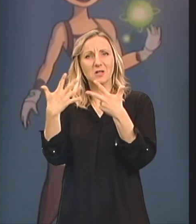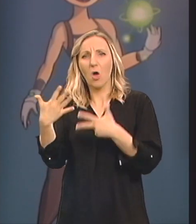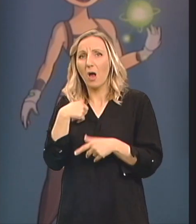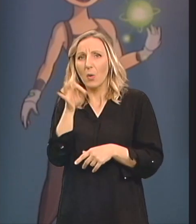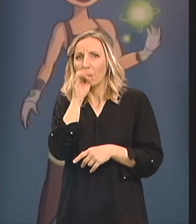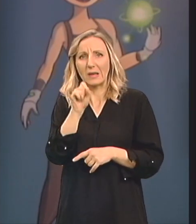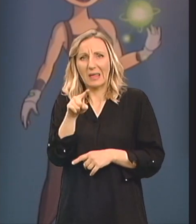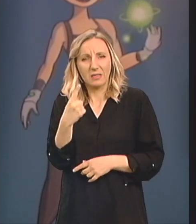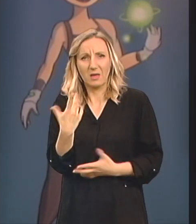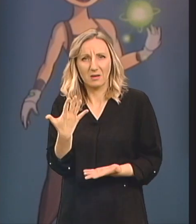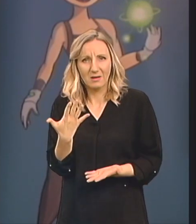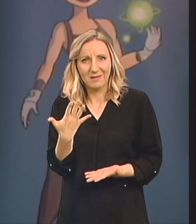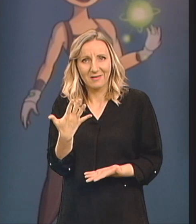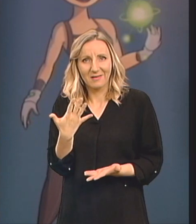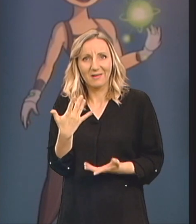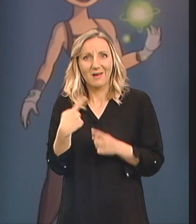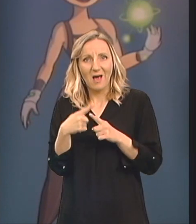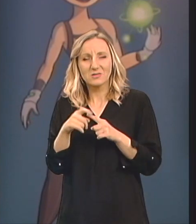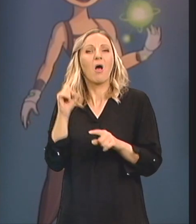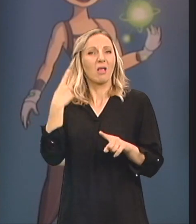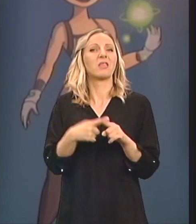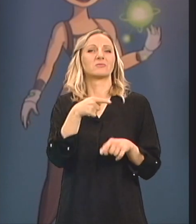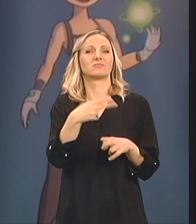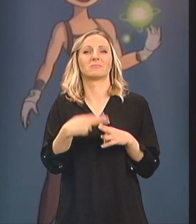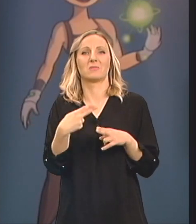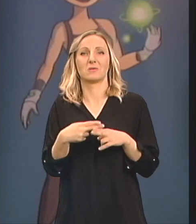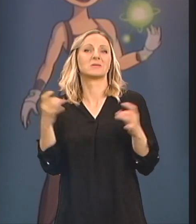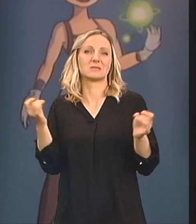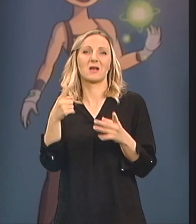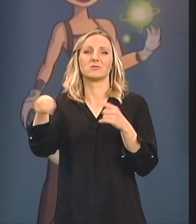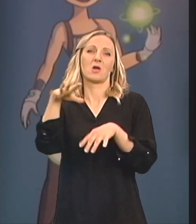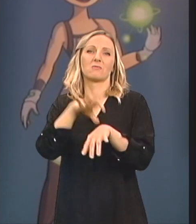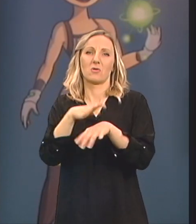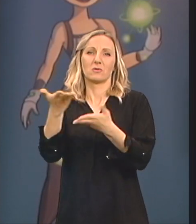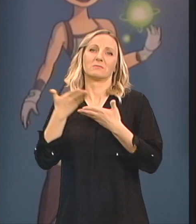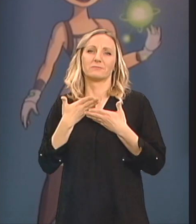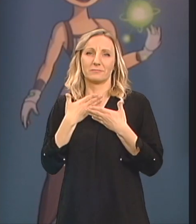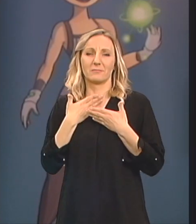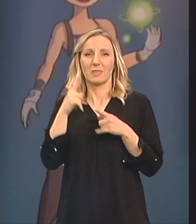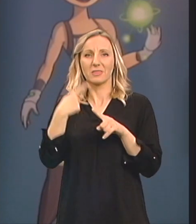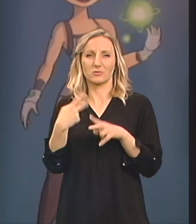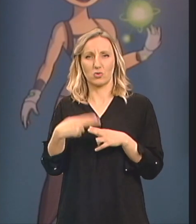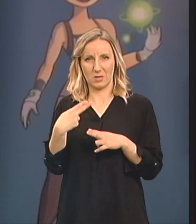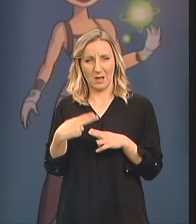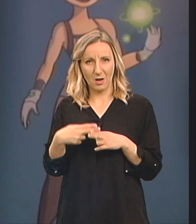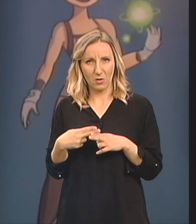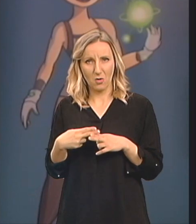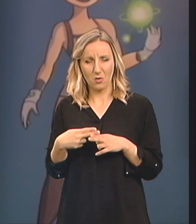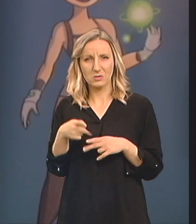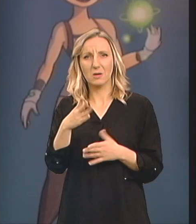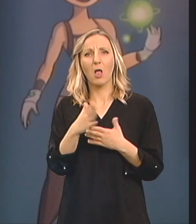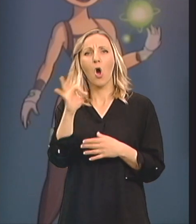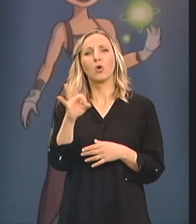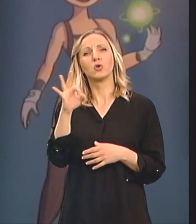nisam imala skoro ni jedan Ali eto imala sam sreću da na kraju dobijem tu svoju dijagnozu I to je bilo u